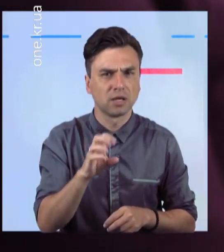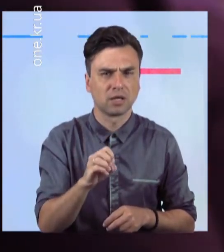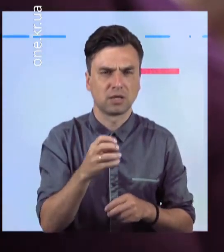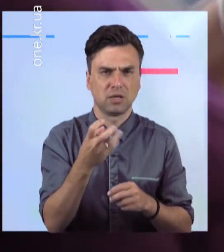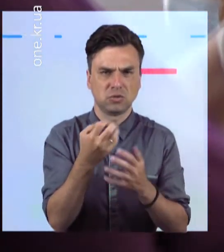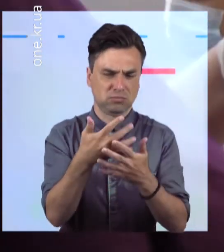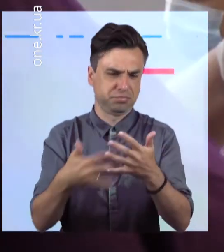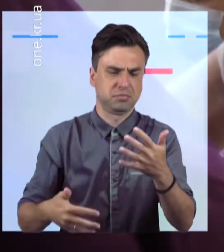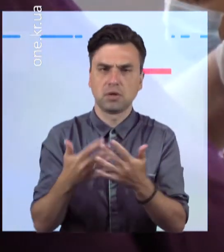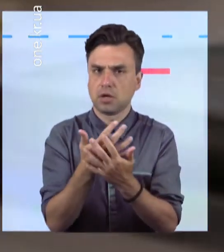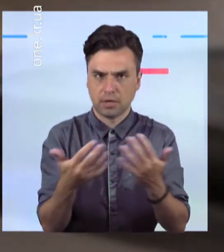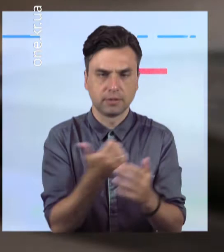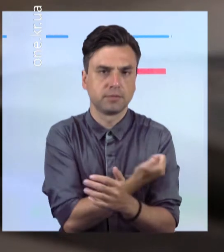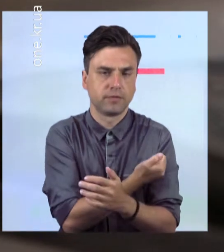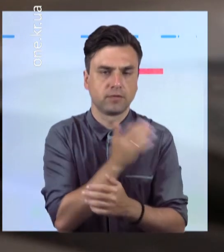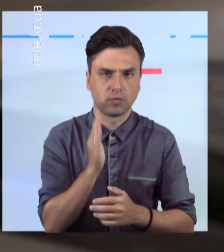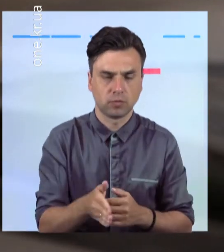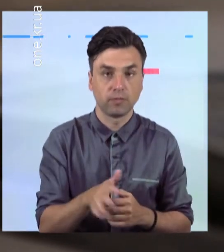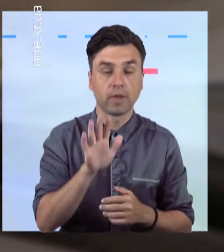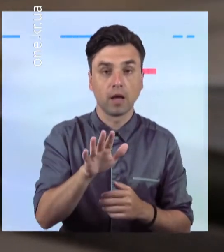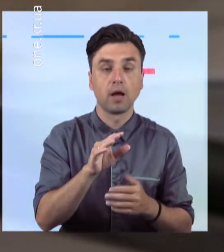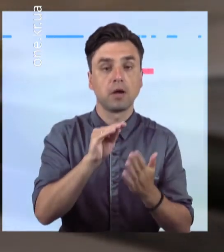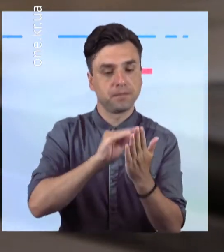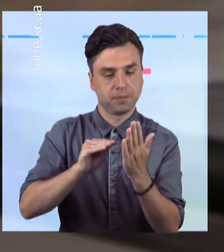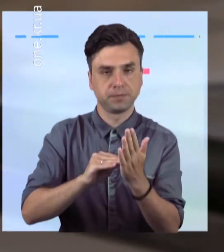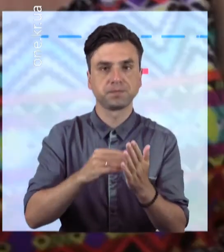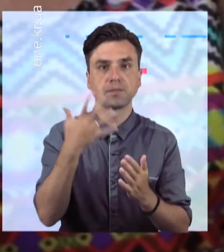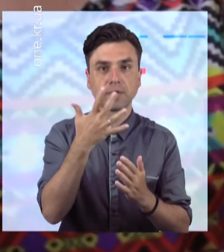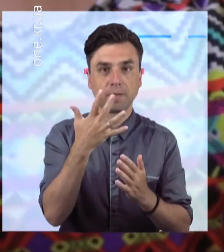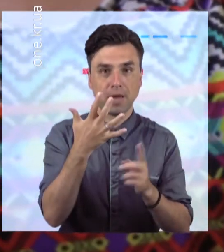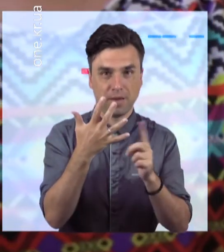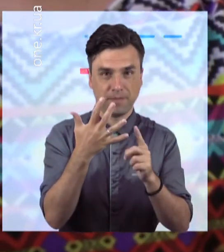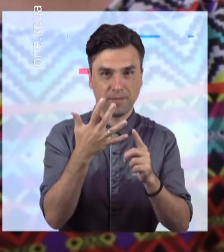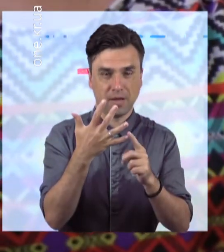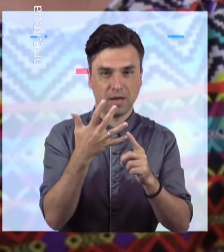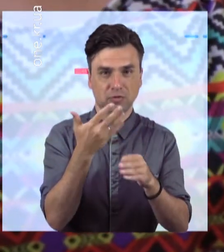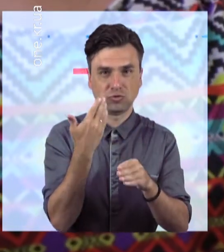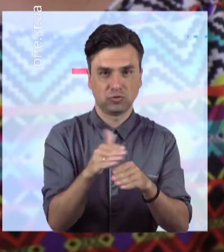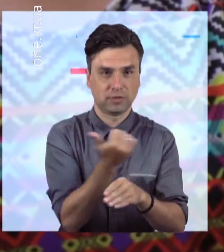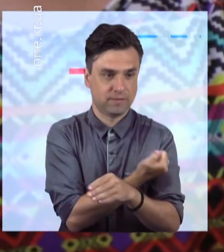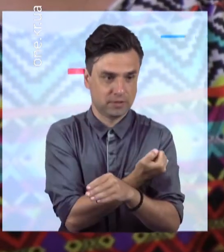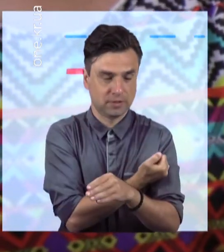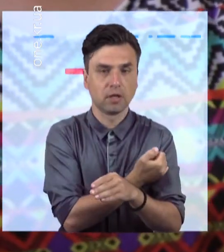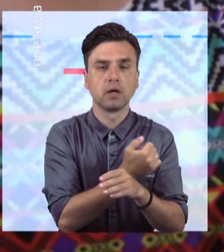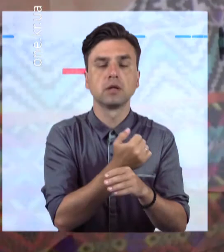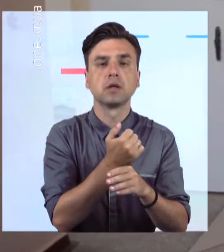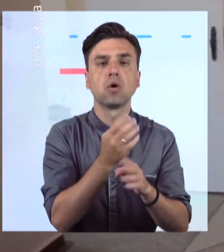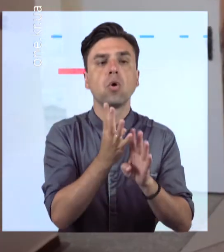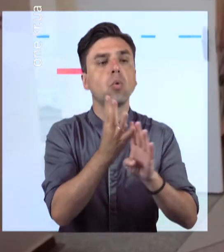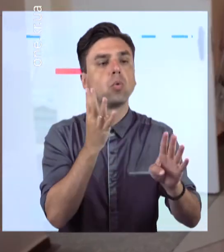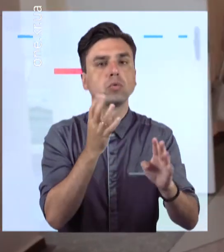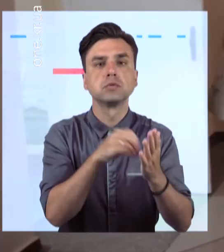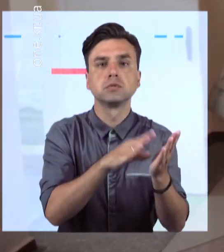звернути увагу, що згідно з положеннями п'ятого етапу вакцинації, запис у чергу на щеплення через сайт чи мобільний додаток «Дія»